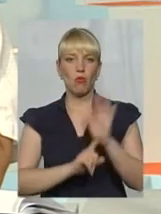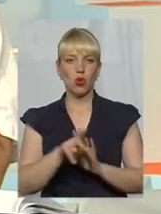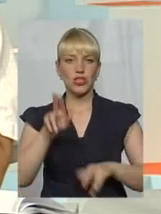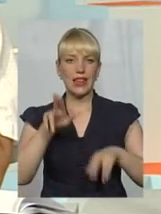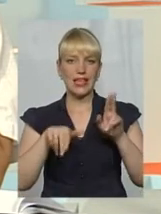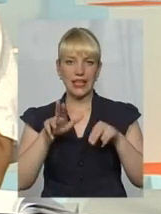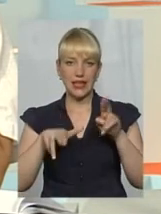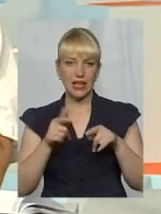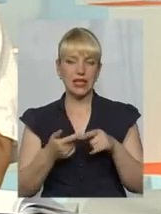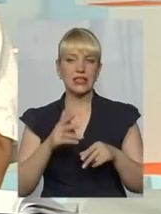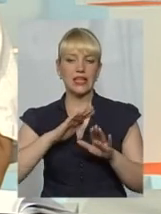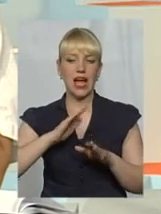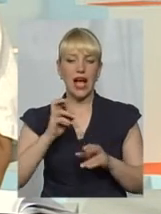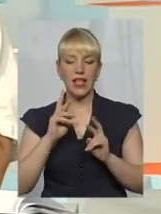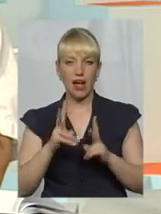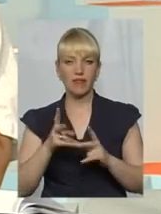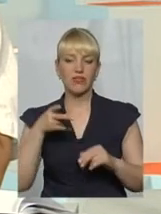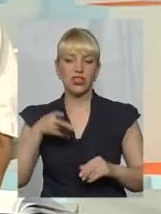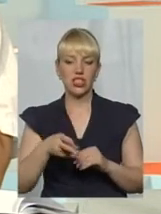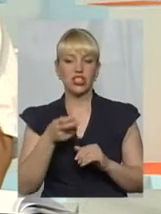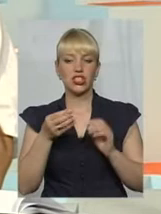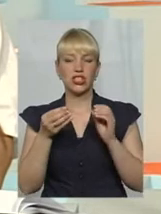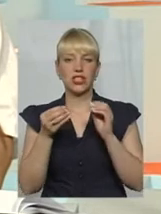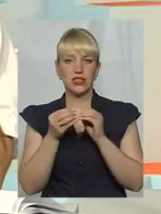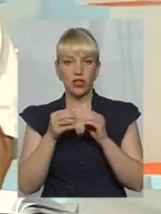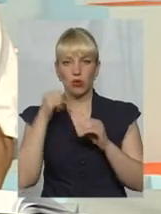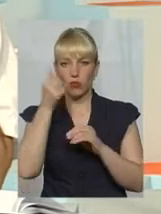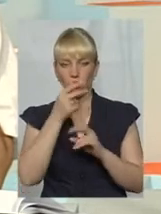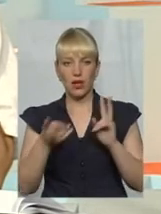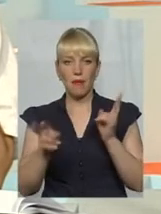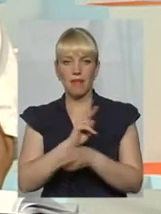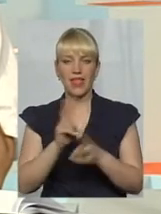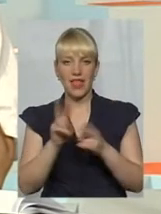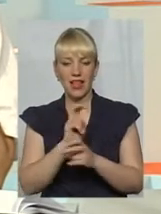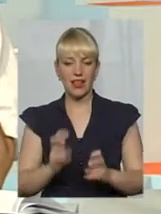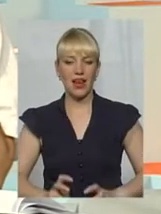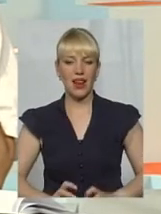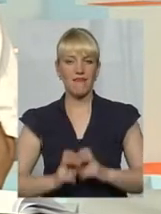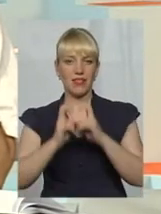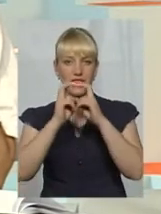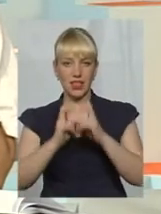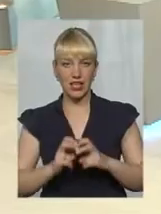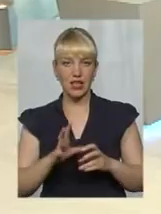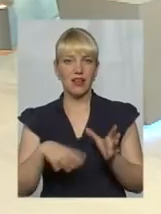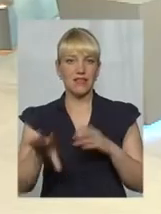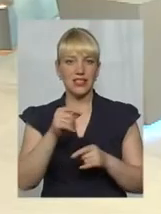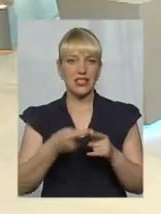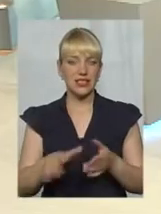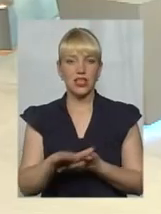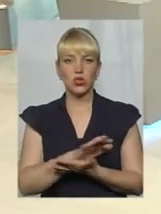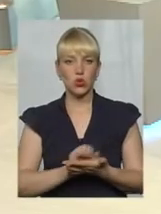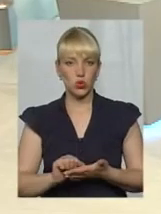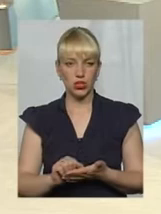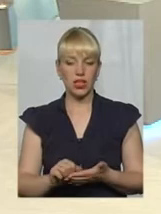Але так, як в 2010 році міняли ліфти, все це наново розрушили, бо міняли ліфт в Після того,